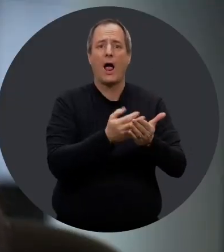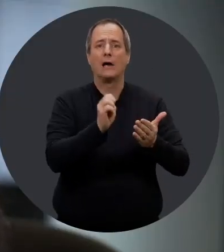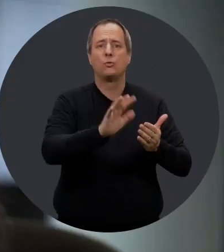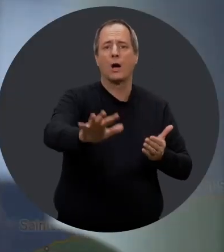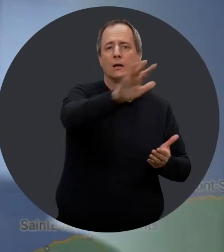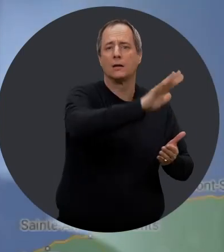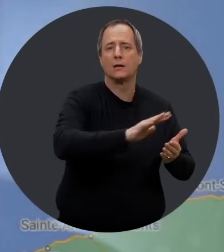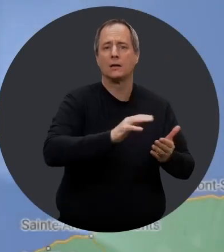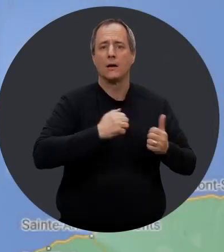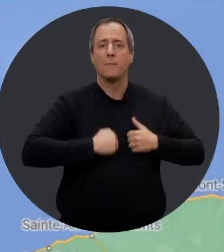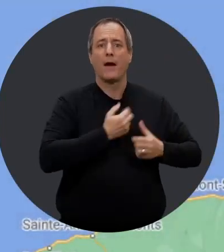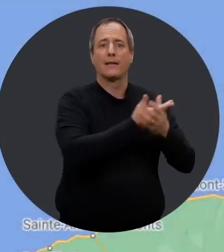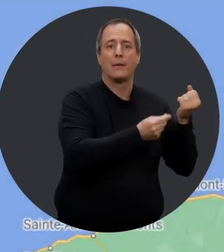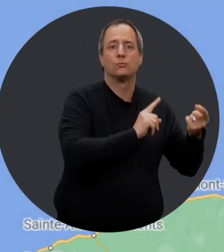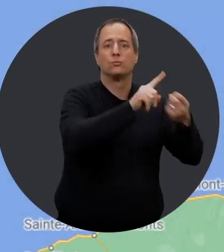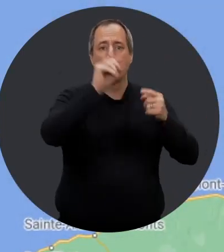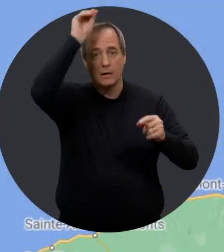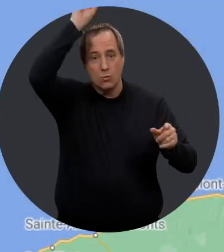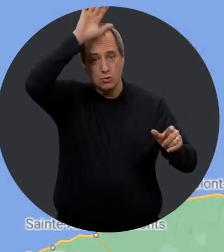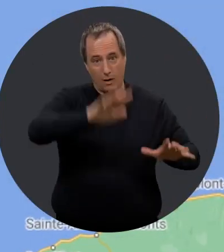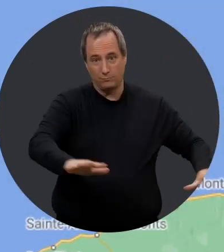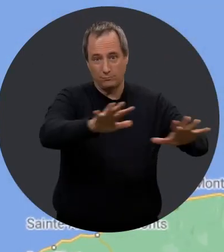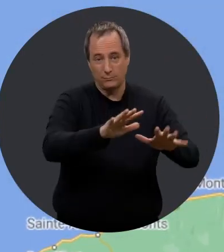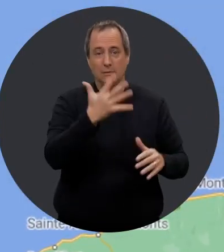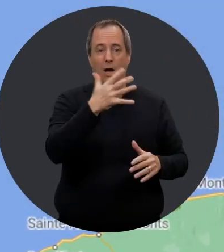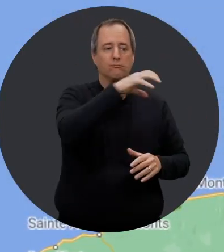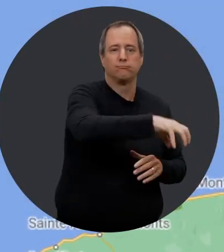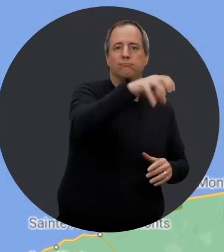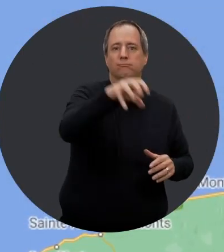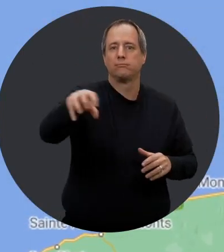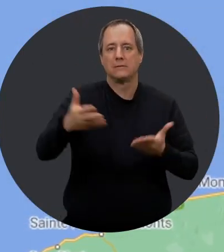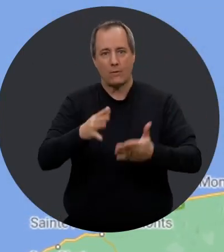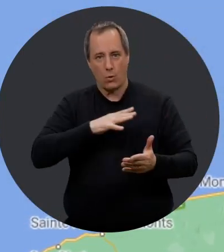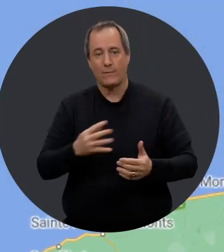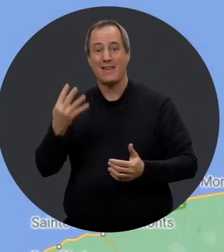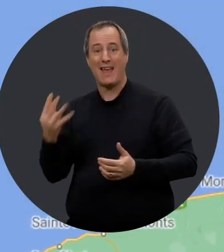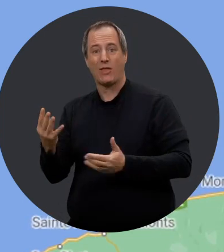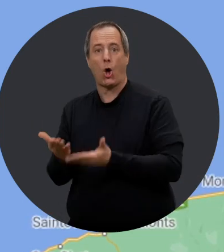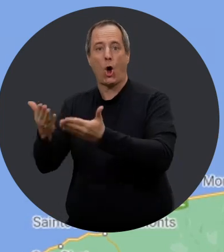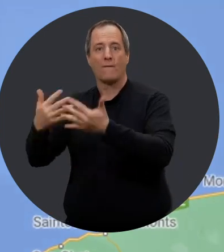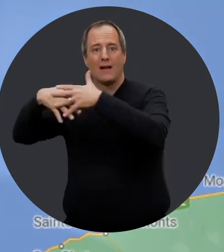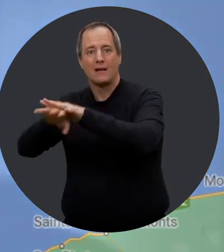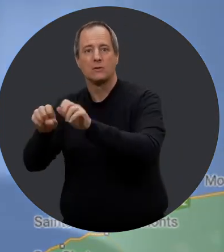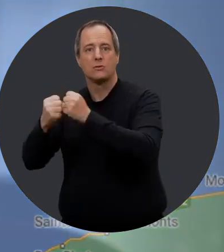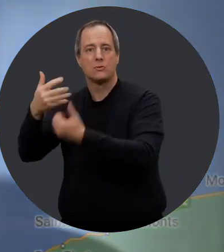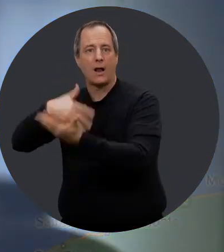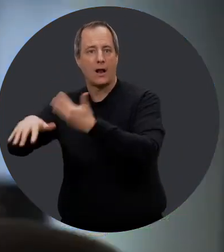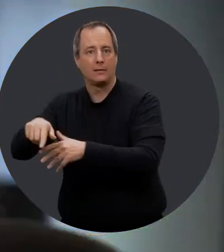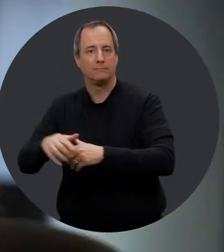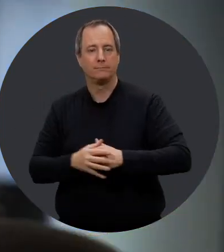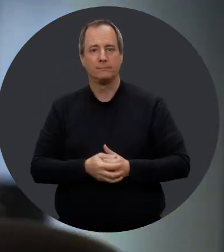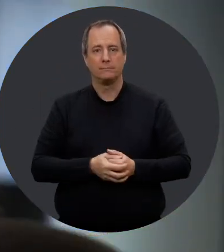service scolaire de l'estuaire, qui s'étend de Bétrinité à Tadoussac. On a cinq points de service, dont quatre qui offrent l